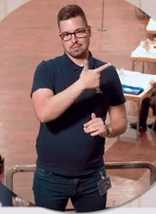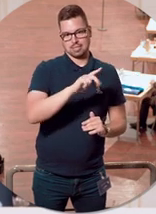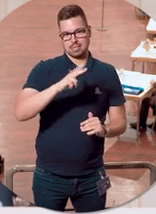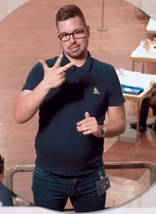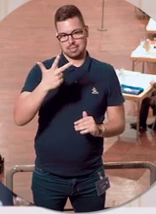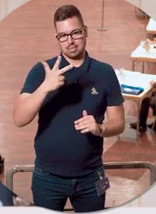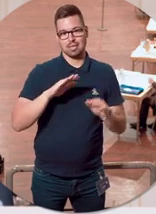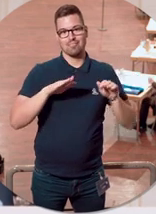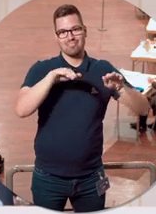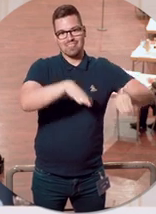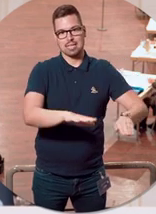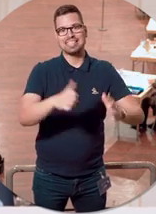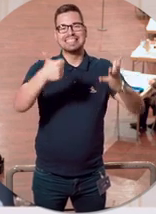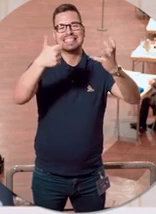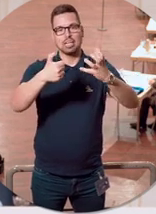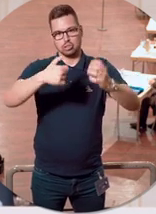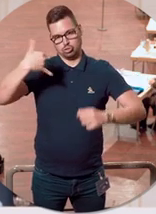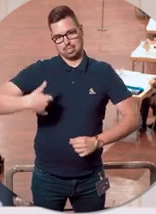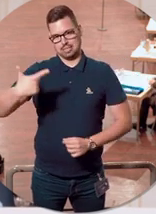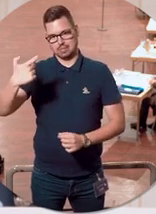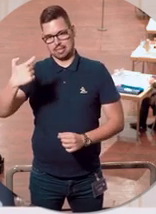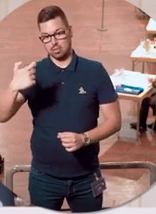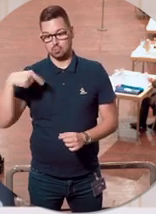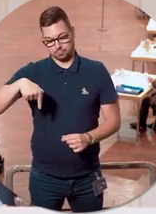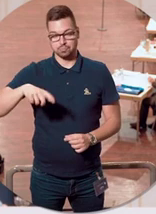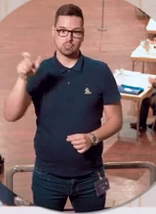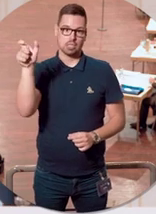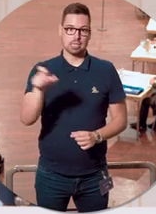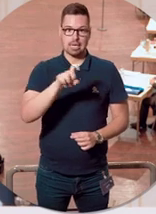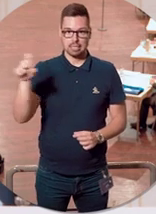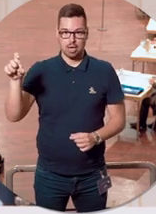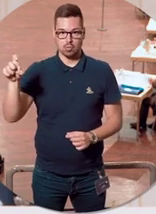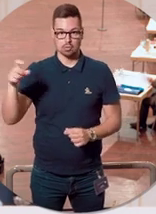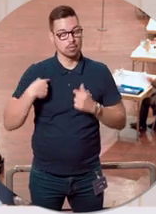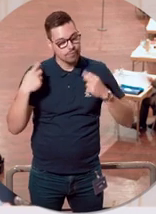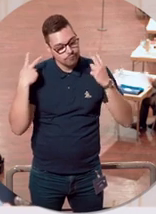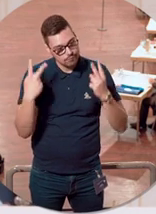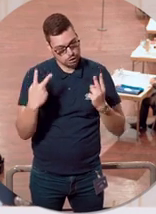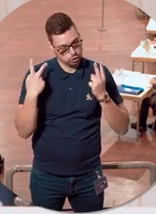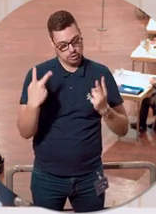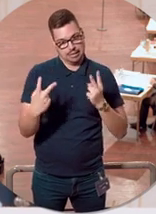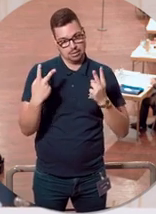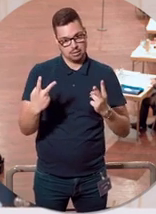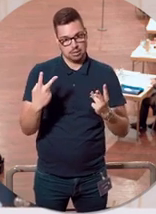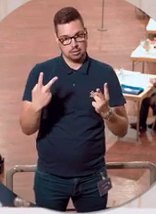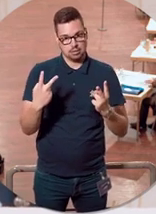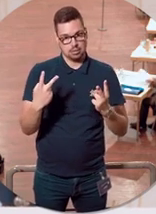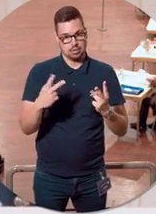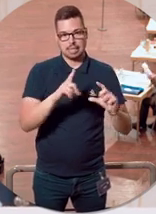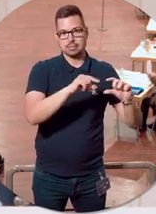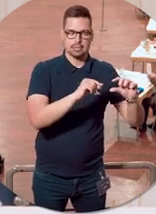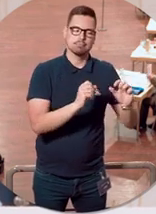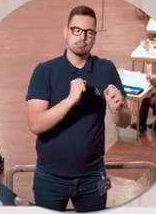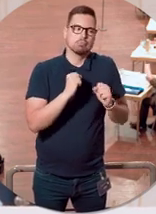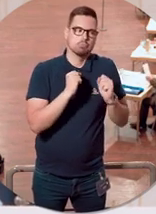Damals waren es fast 60. Auch in unseren Krankenhäusern. Und das ist mir offen gesagt sehr viel wichtiger als die Frage der Inzidenz.